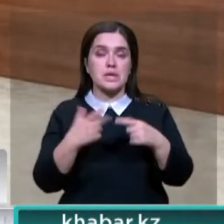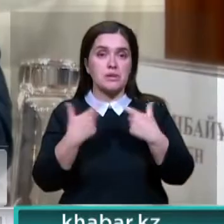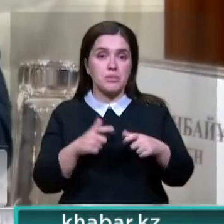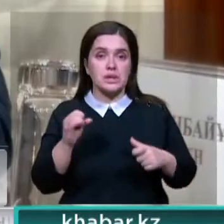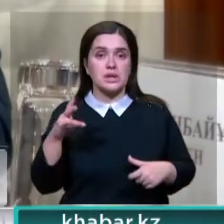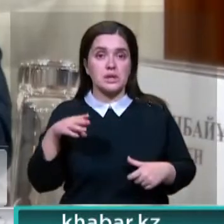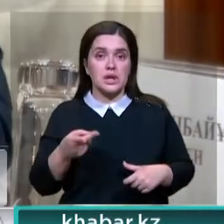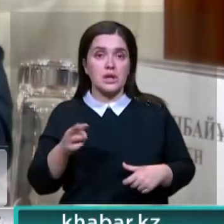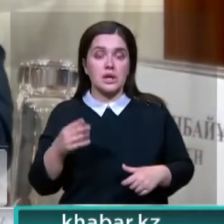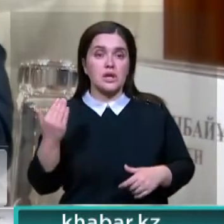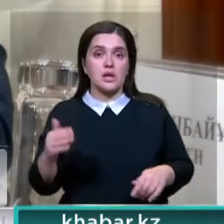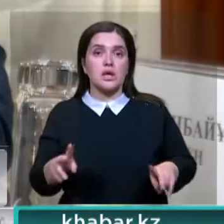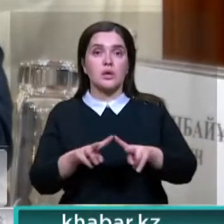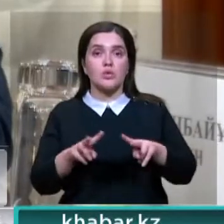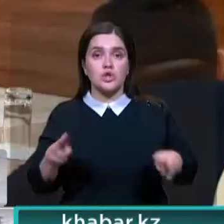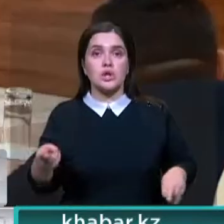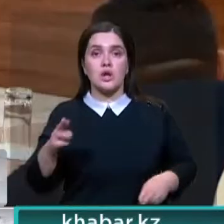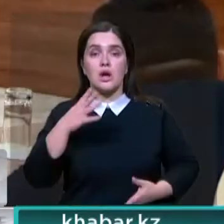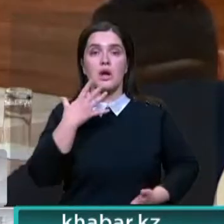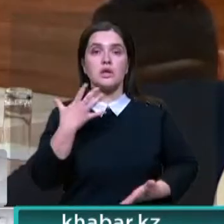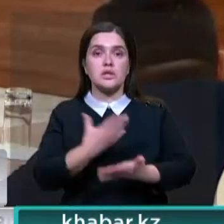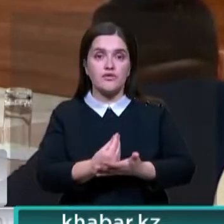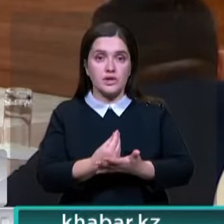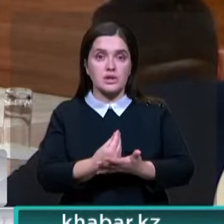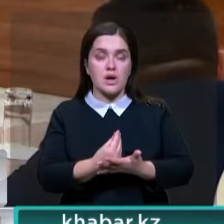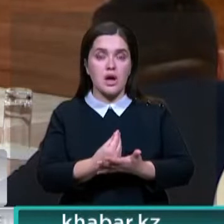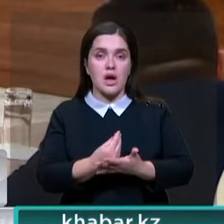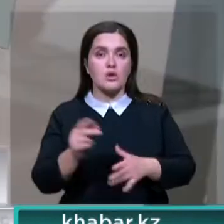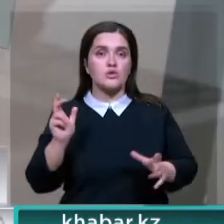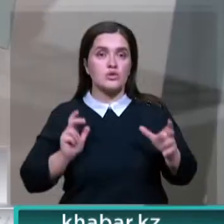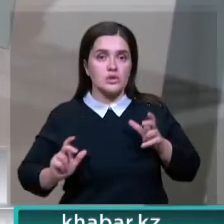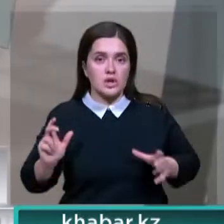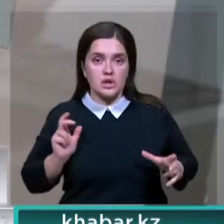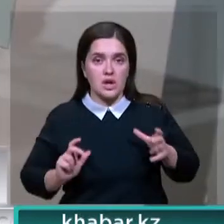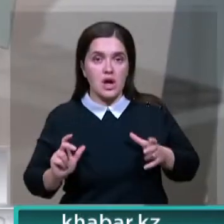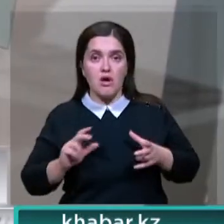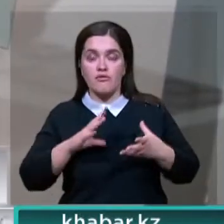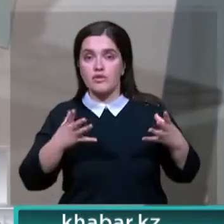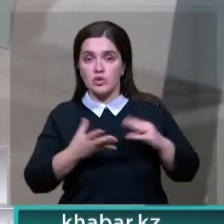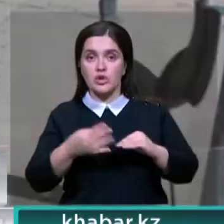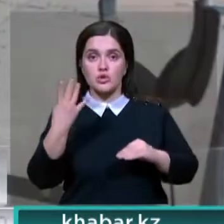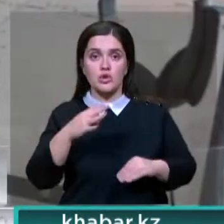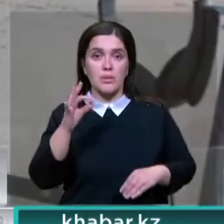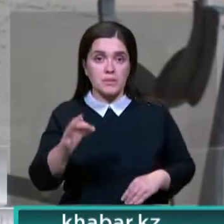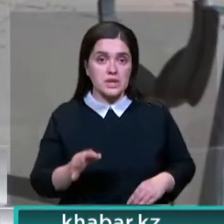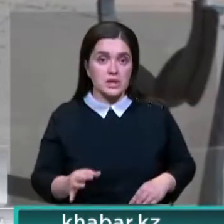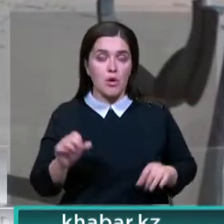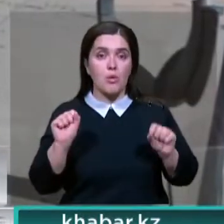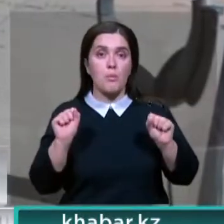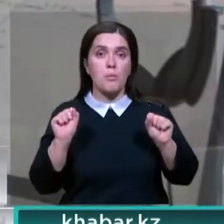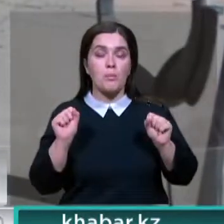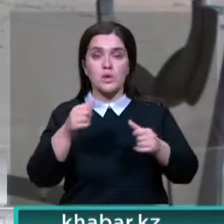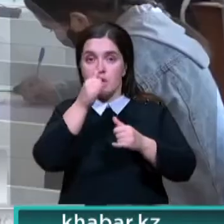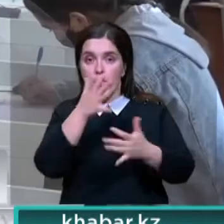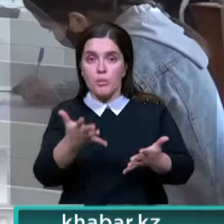При этом механизм сдачи ЕНТ для них такой же, как и для отечественных абитуриентов, рассказал спикер. В итоге около 40% из